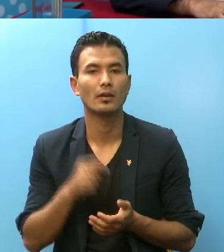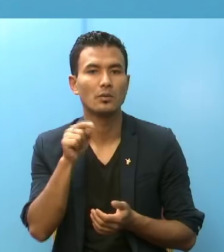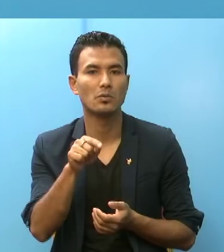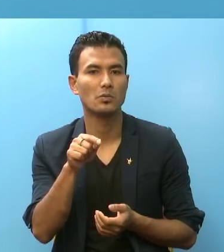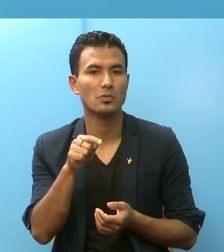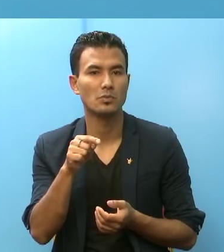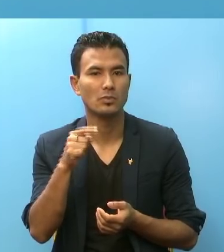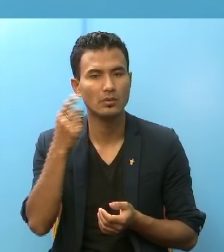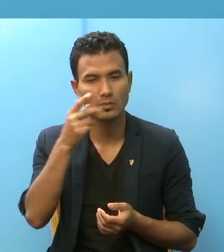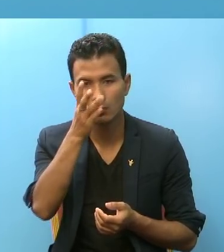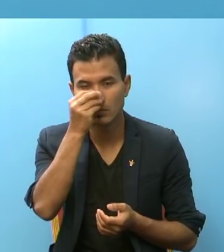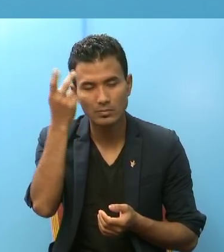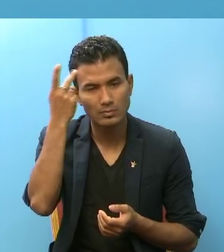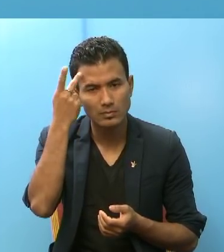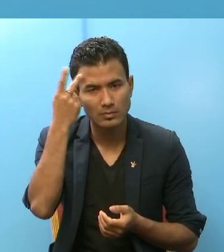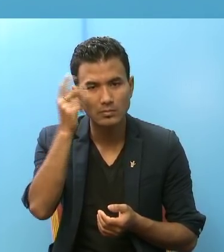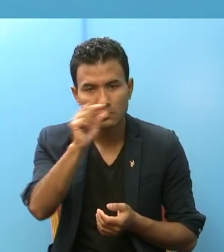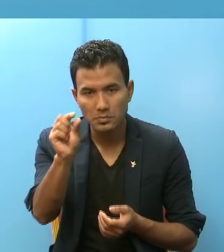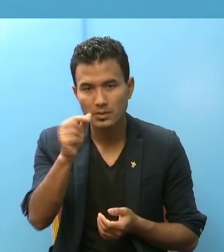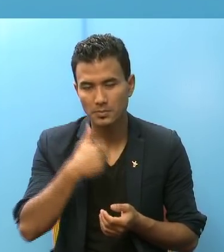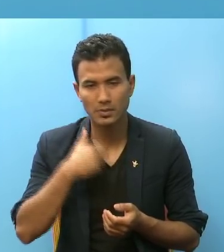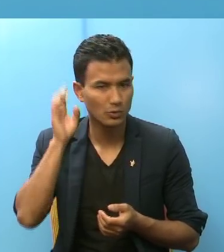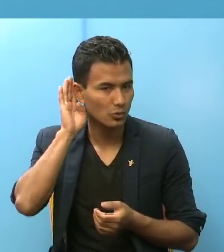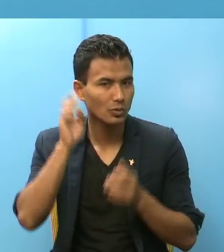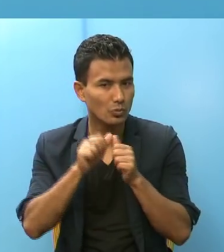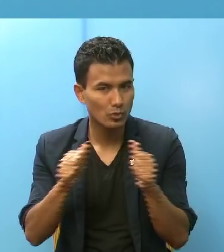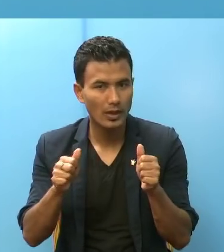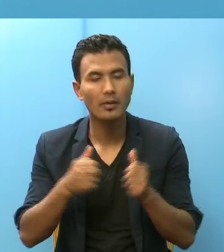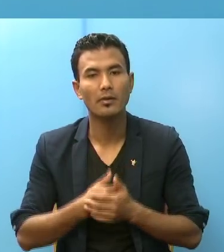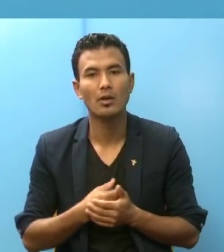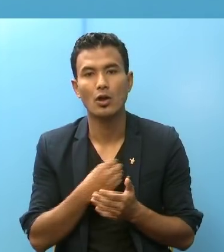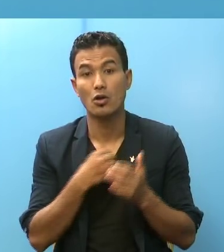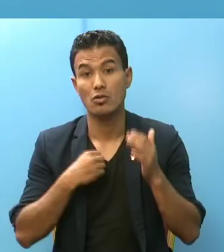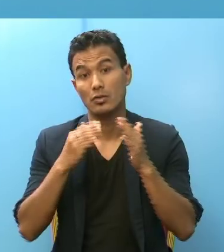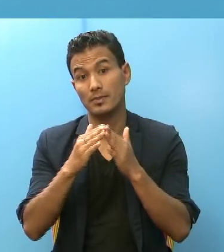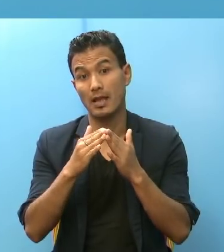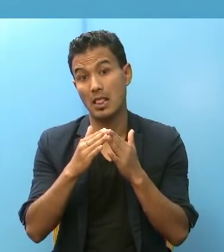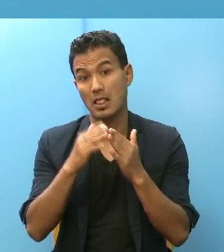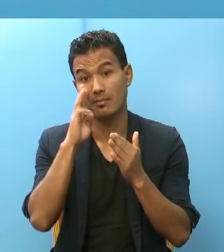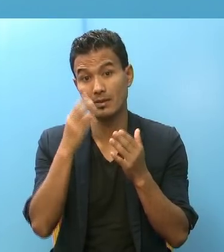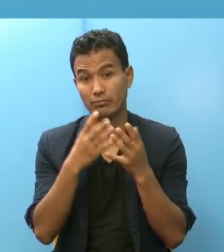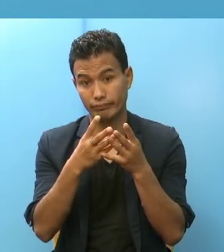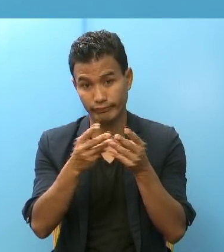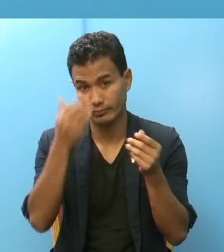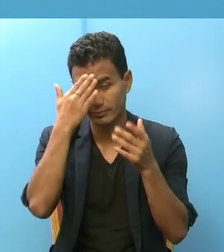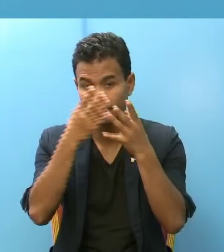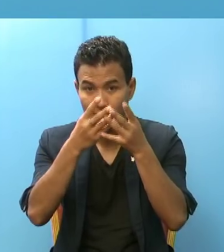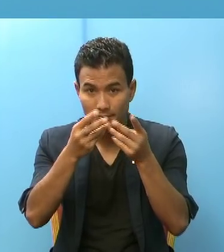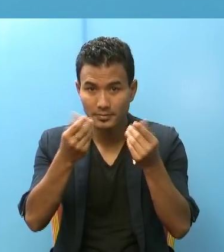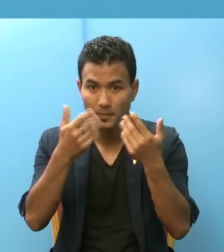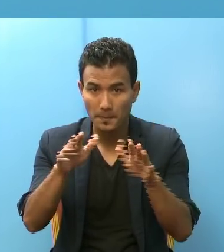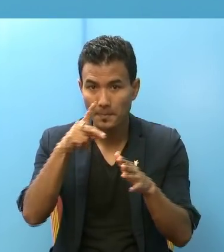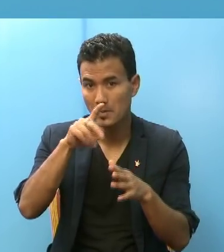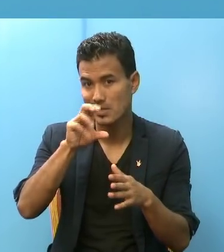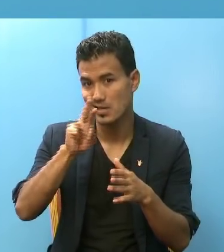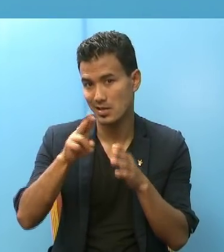स्टिग्मा को कुराता कस्तों वने डाट्चा मेले सुने अनुसार त अस्पताल मां ट्रीट्मेंट भाई सके रू पीसी